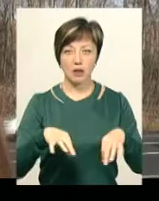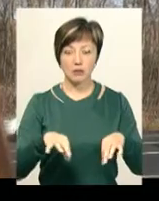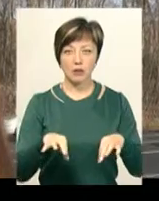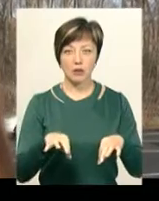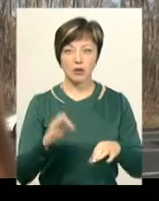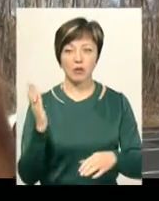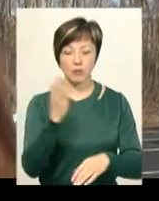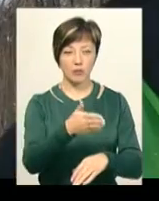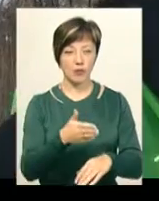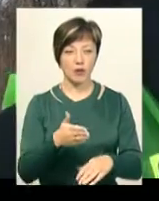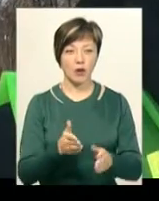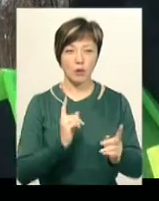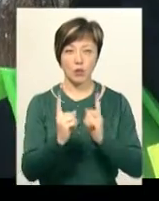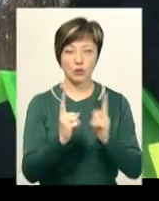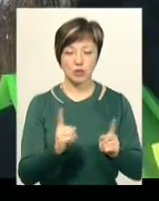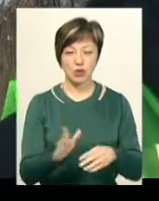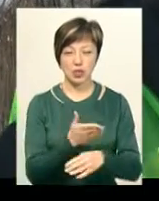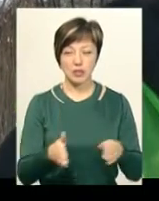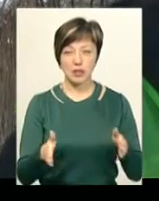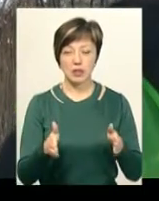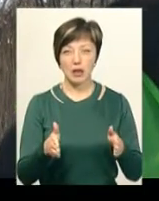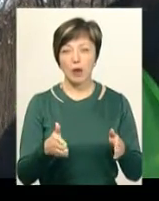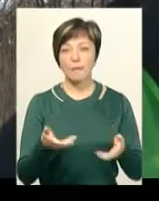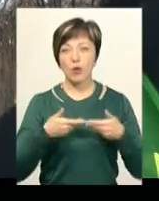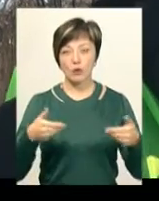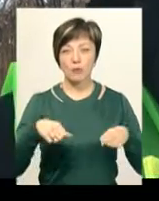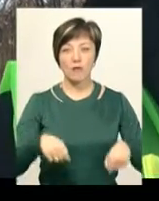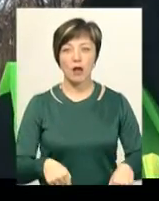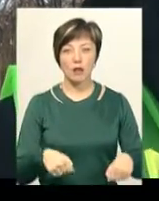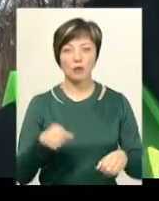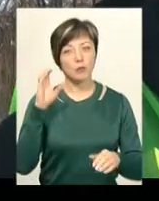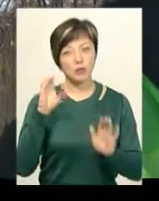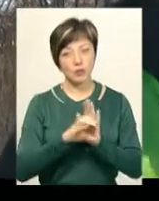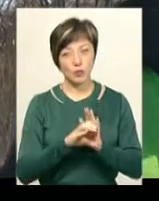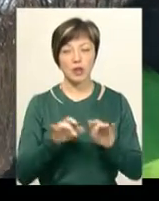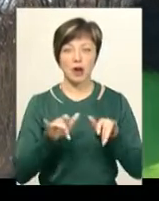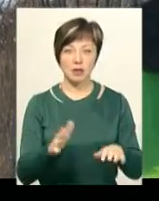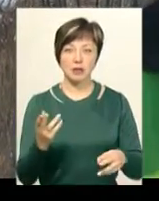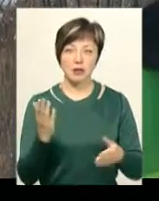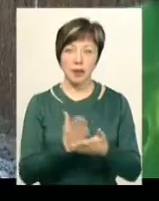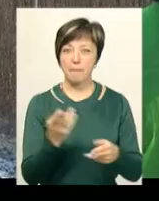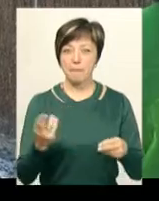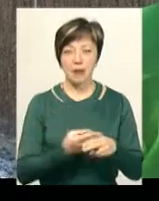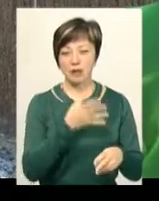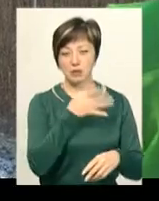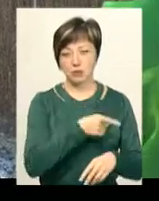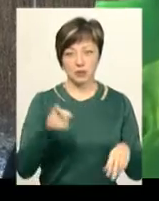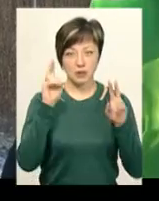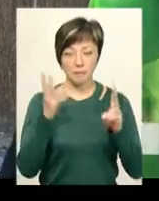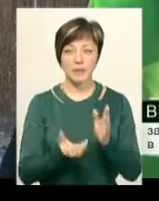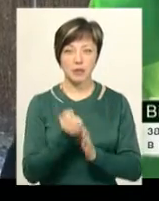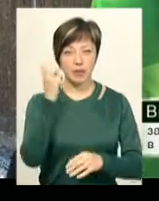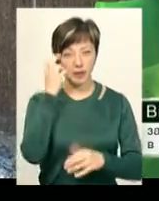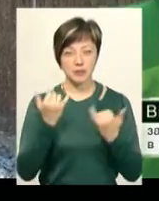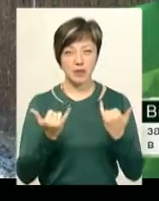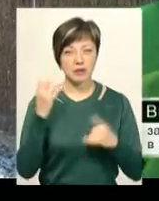обіг проїзної частини». «Ми хочемо, щоб влада до нас все-таки прислухалась і акція є безстроковою. Ми підтримуємо Київ.